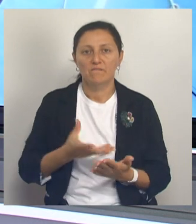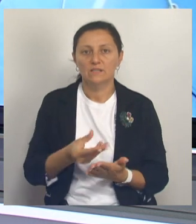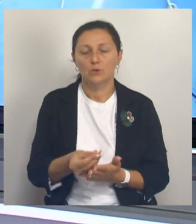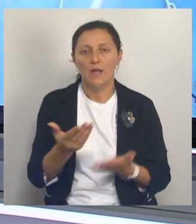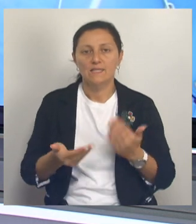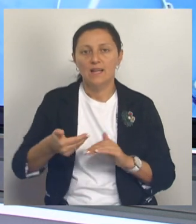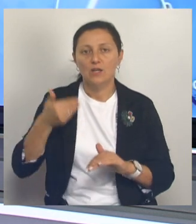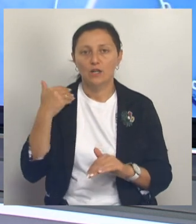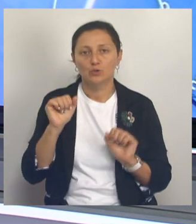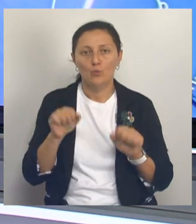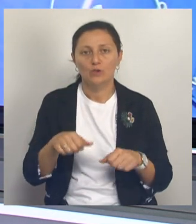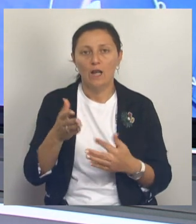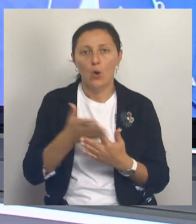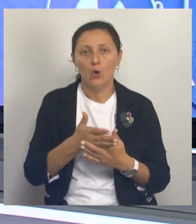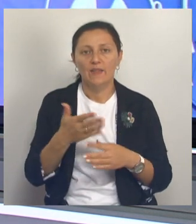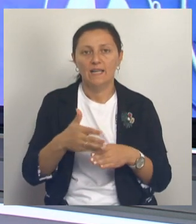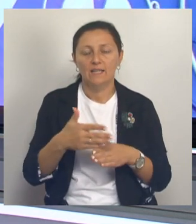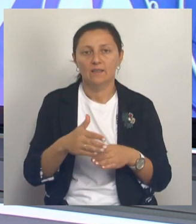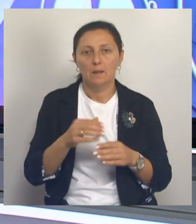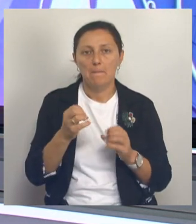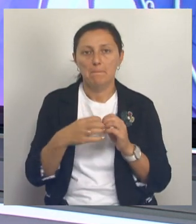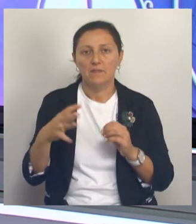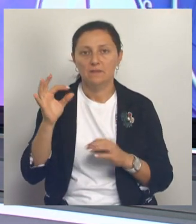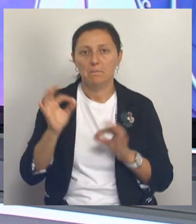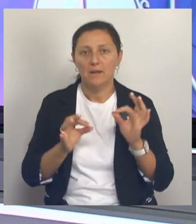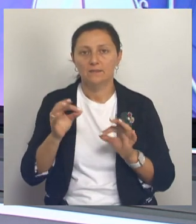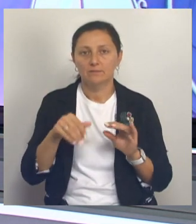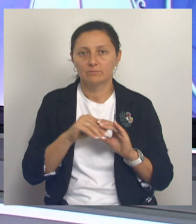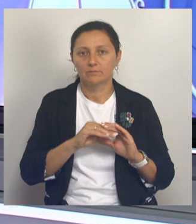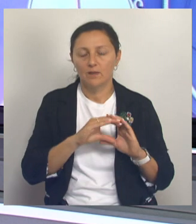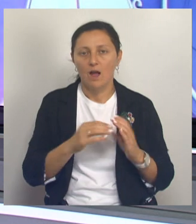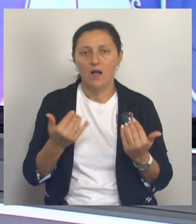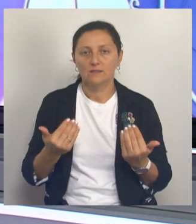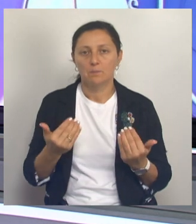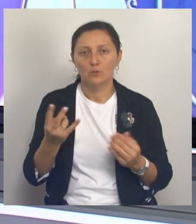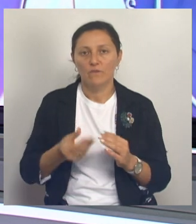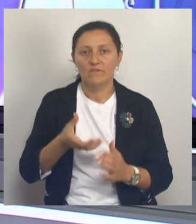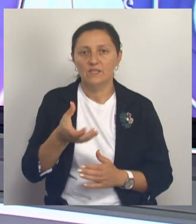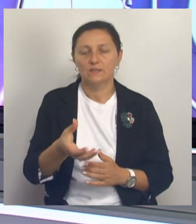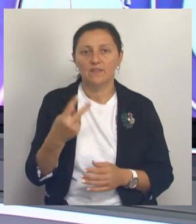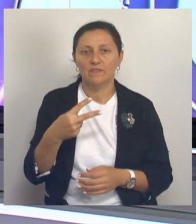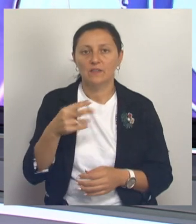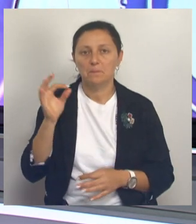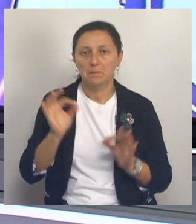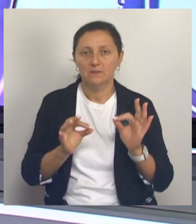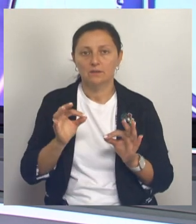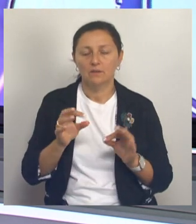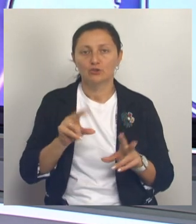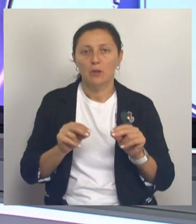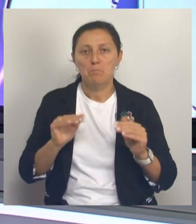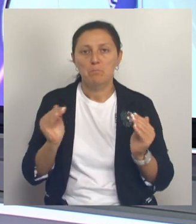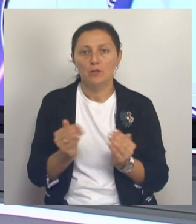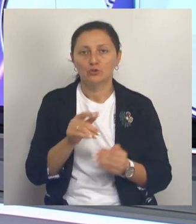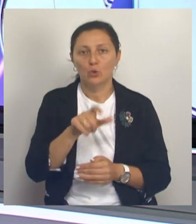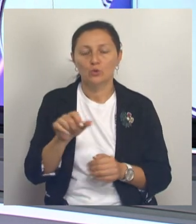заемщик мог взять льготный кредит, накопив 15% от его суммы, то теперь придется вносить 20%. А значит, меньшее количество